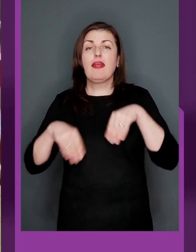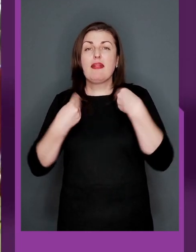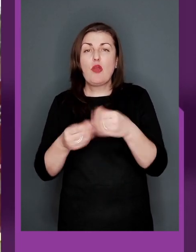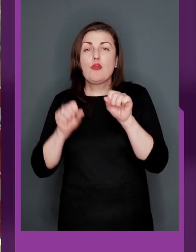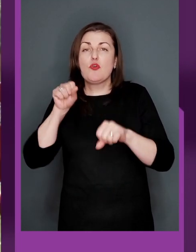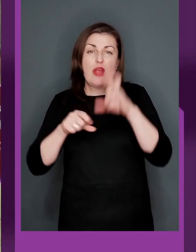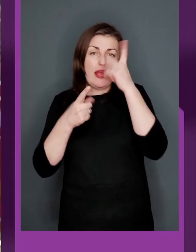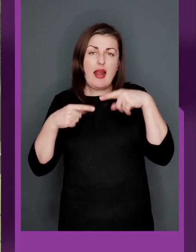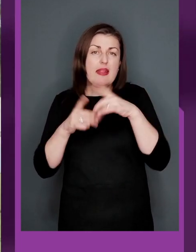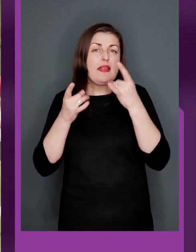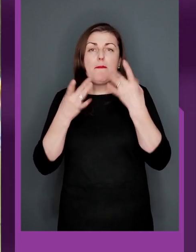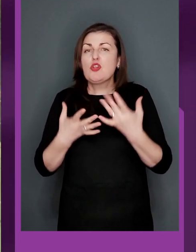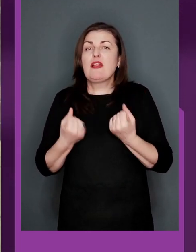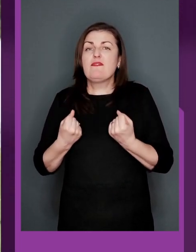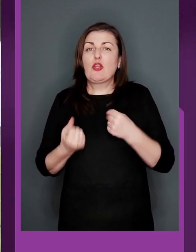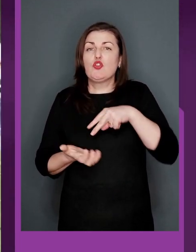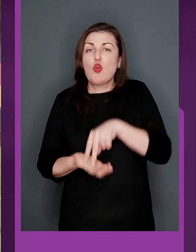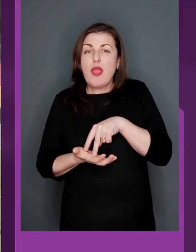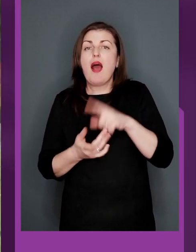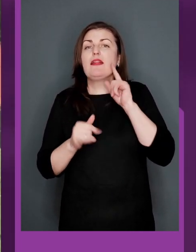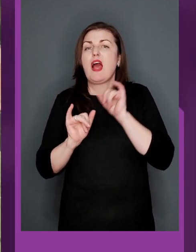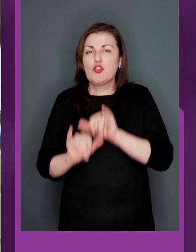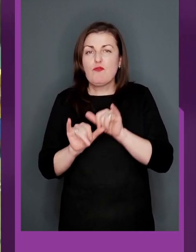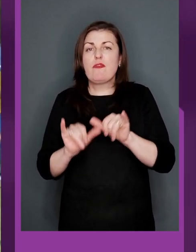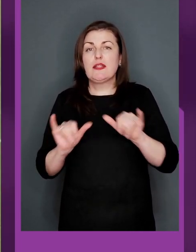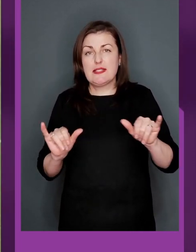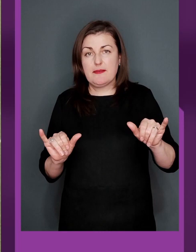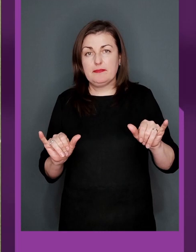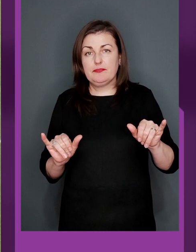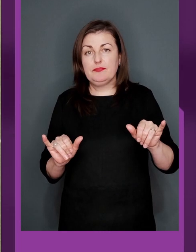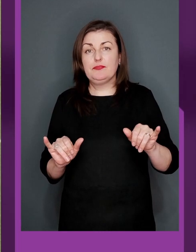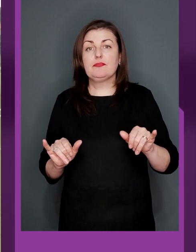дають можливість країні не просто твердо стояти, а й розвиватися.